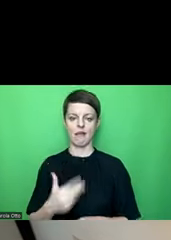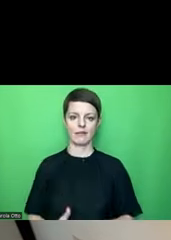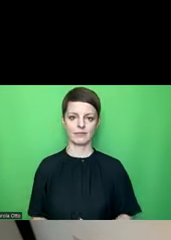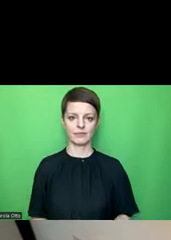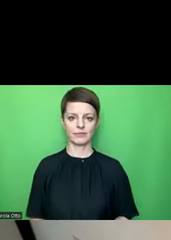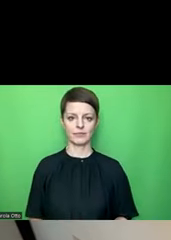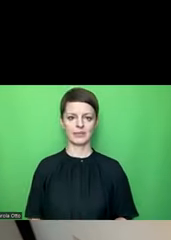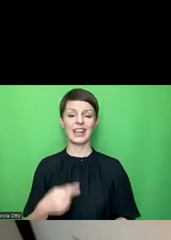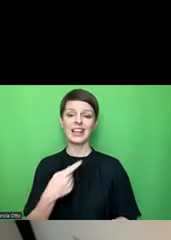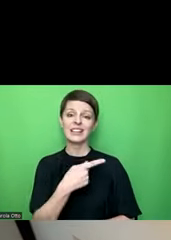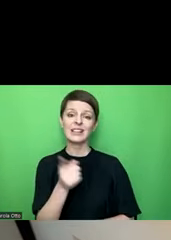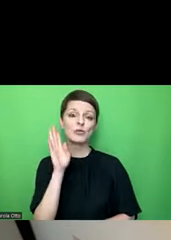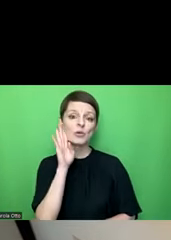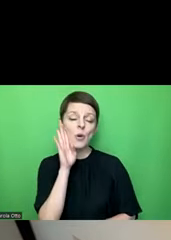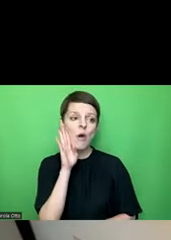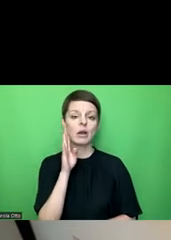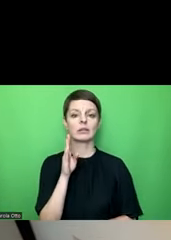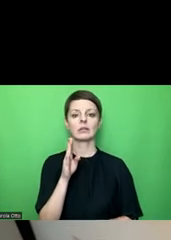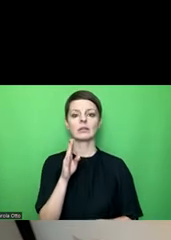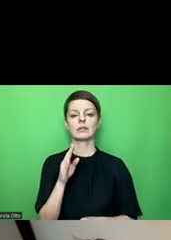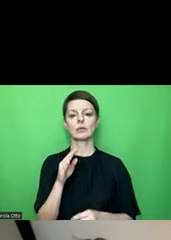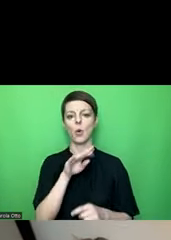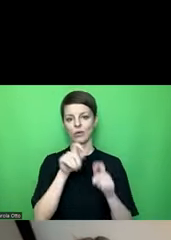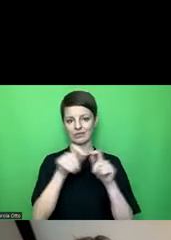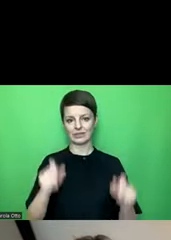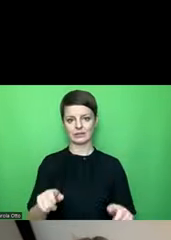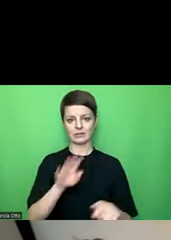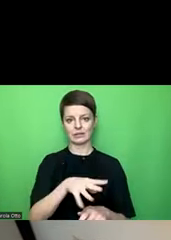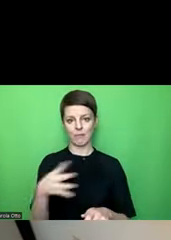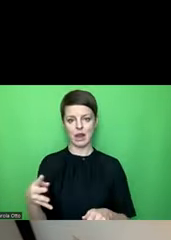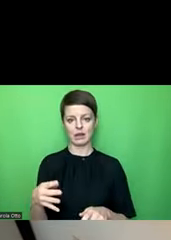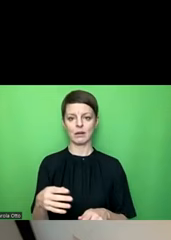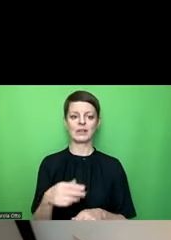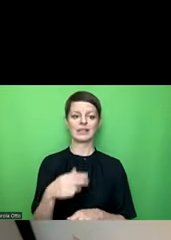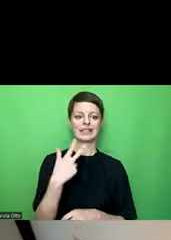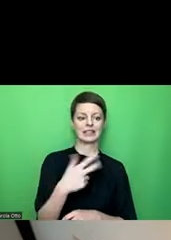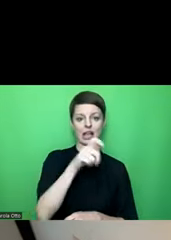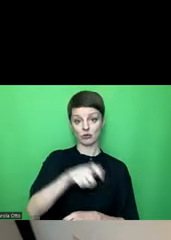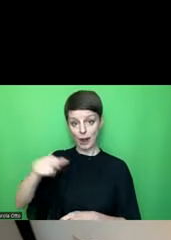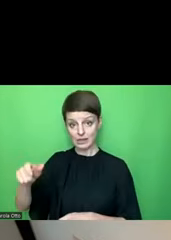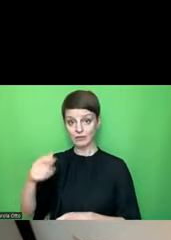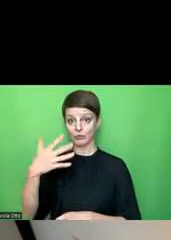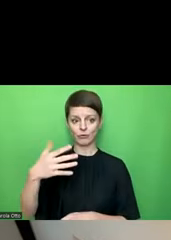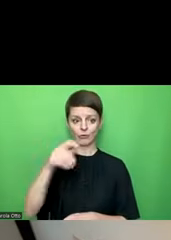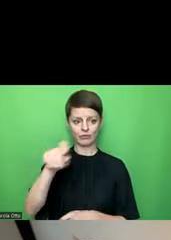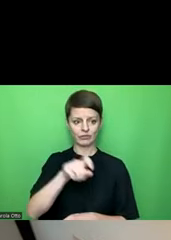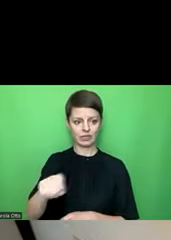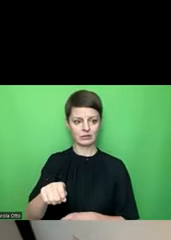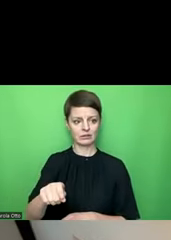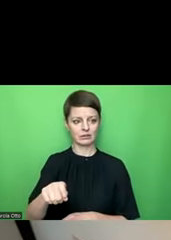Sie haben gehört, es wurde angesagt, das ist eine Tabelle mit drei Spalten und fünf Zeilen oder ich glaube vier